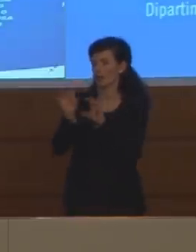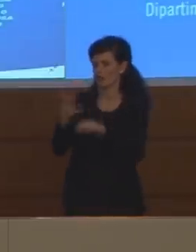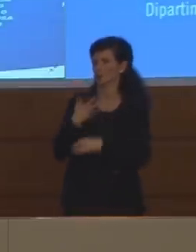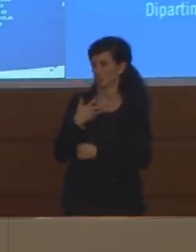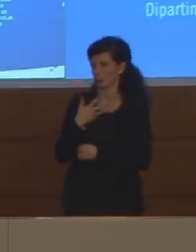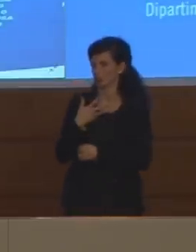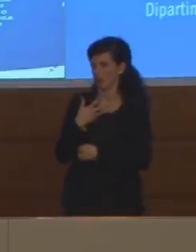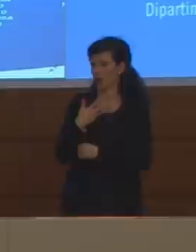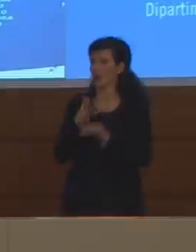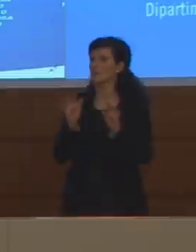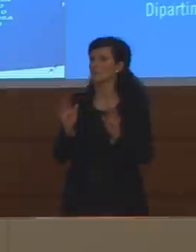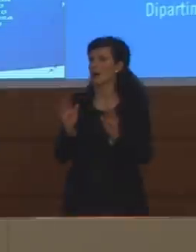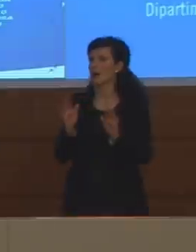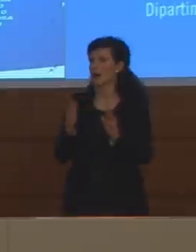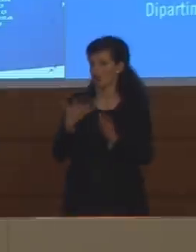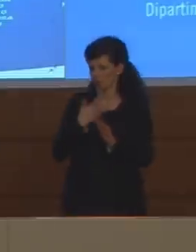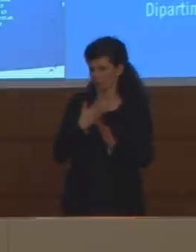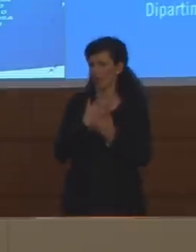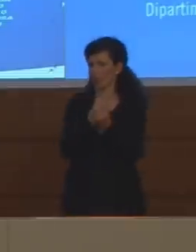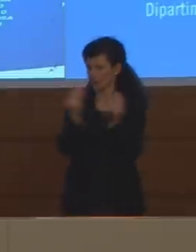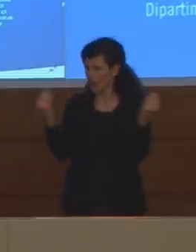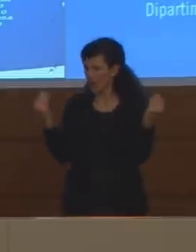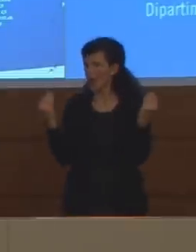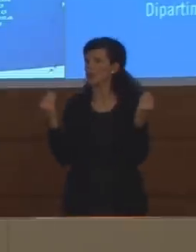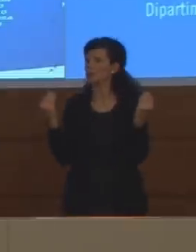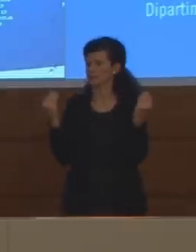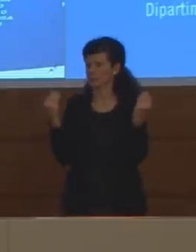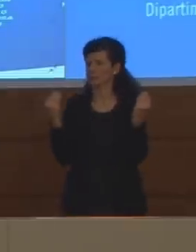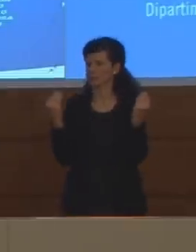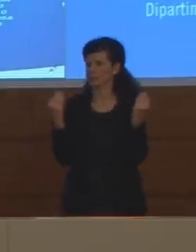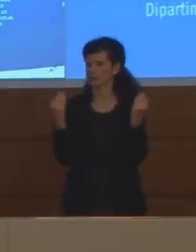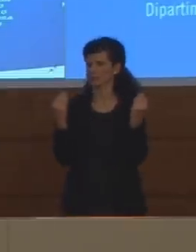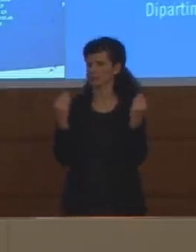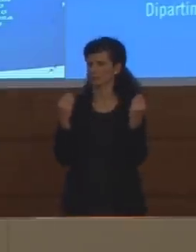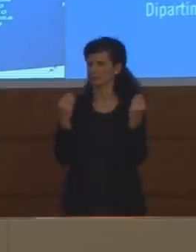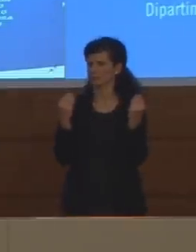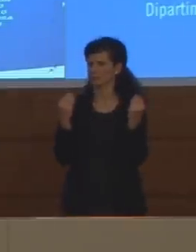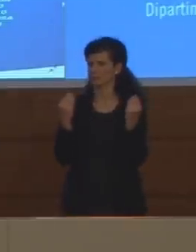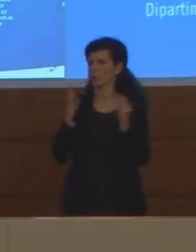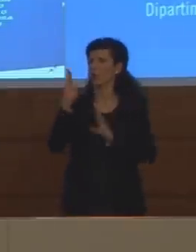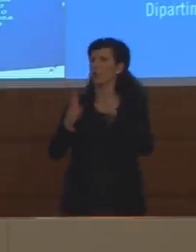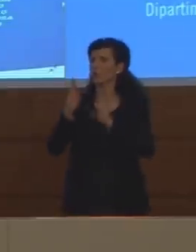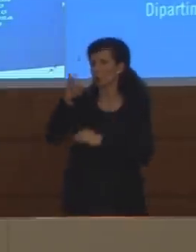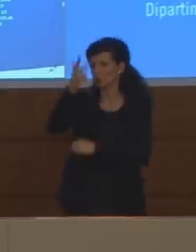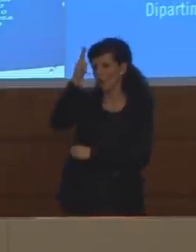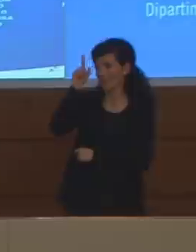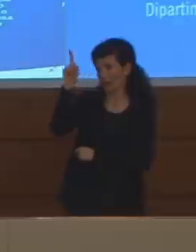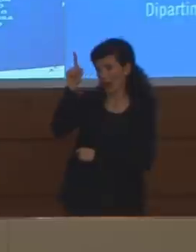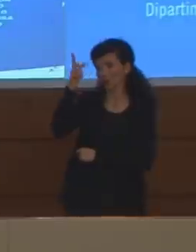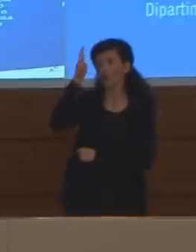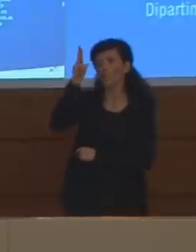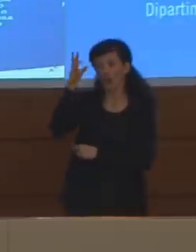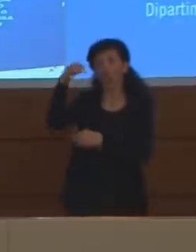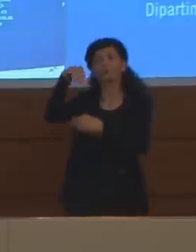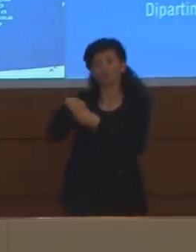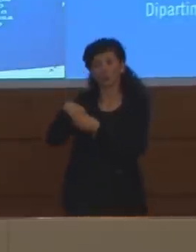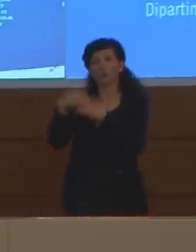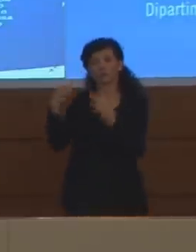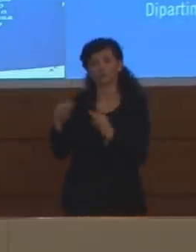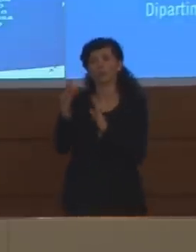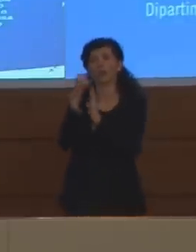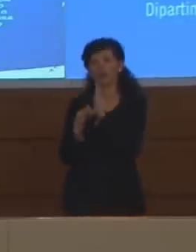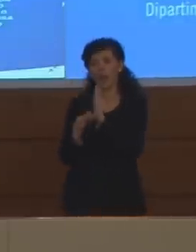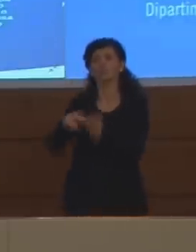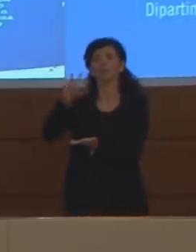molto molto di più di quelli che avevano i sintomi la Francia per esempio ha già incorporato i loro dati ufficiali quelli che